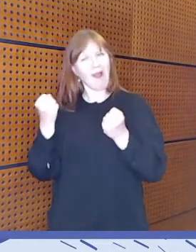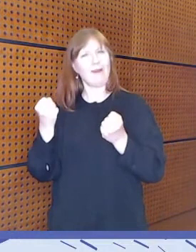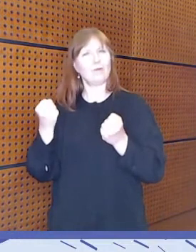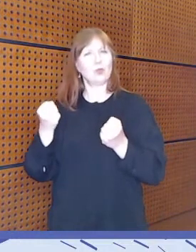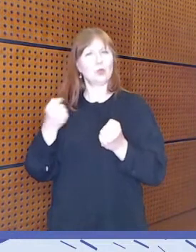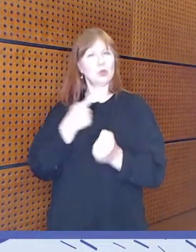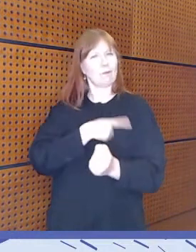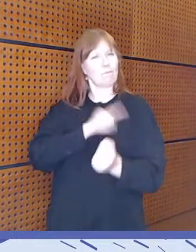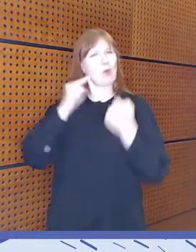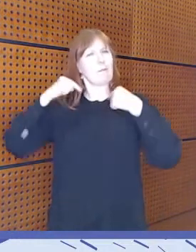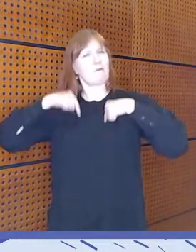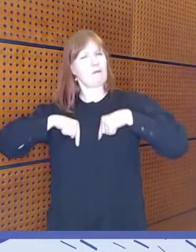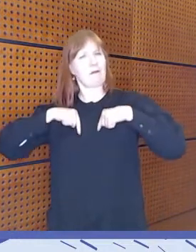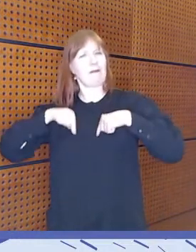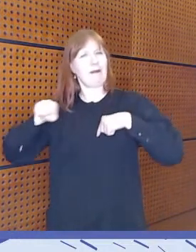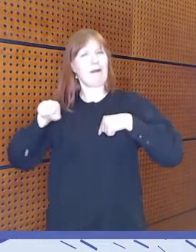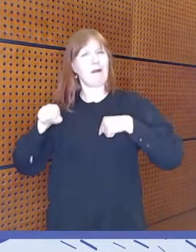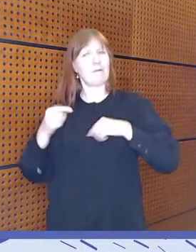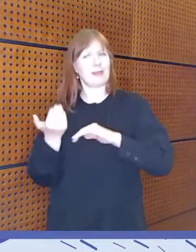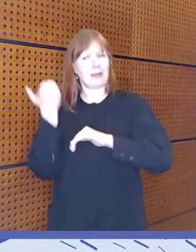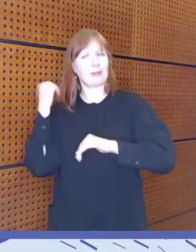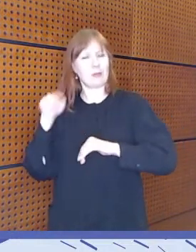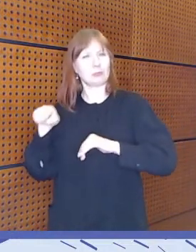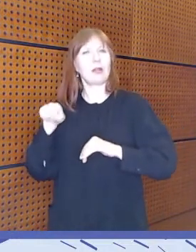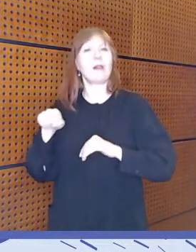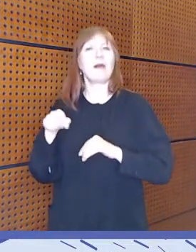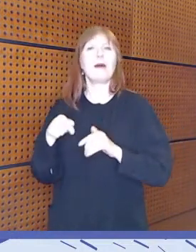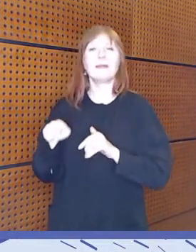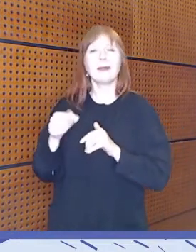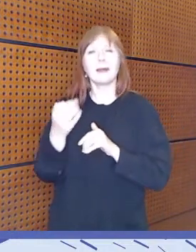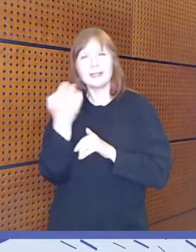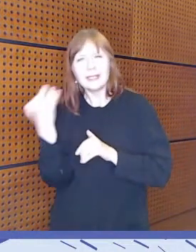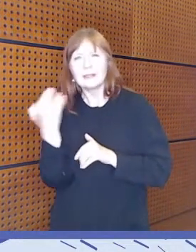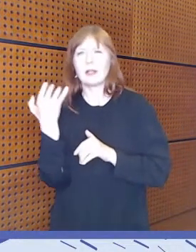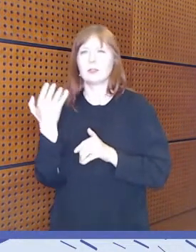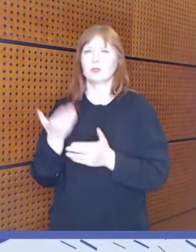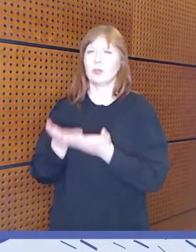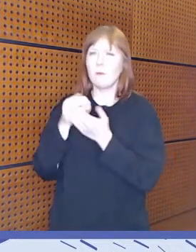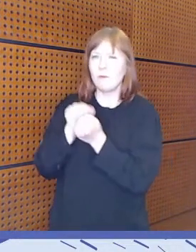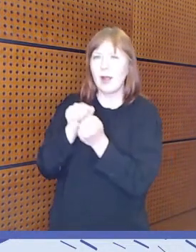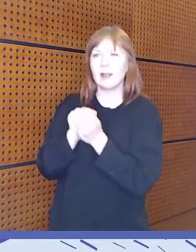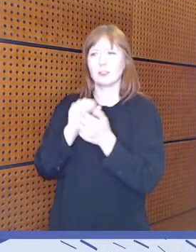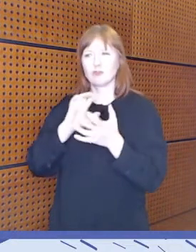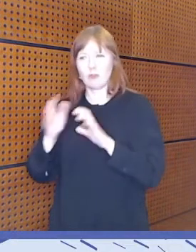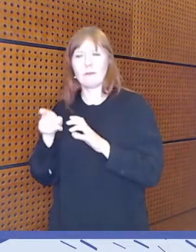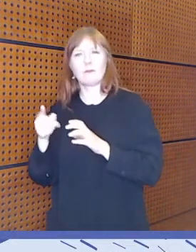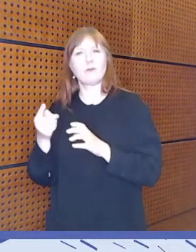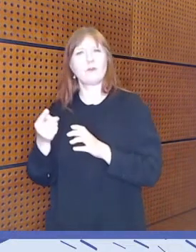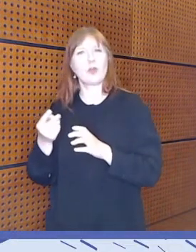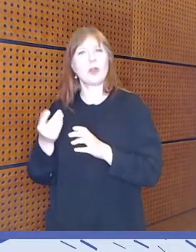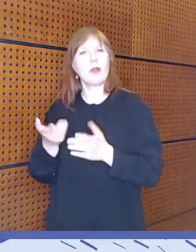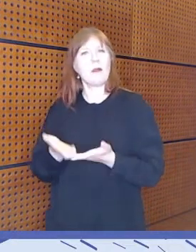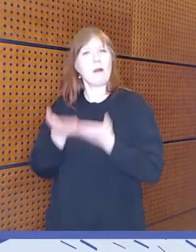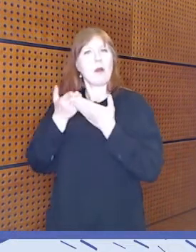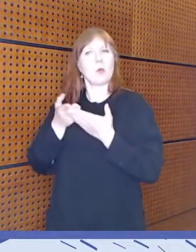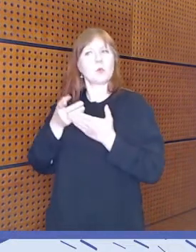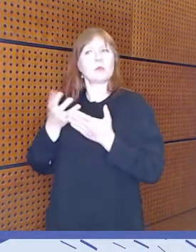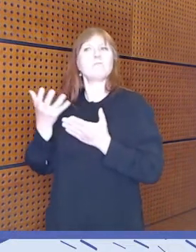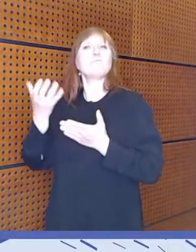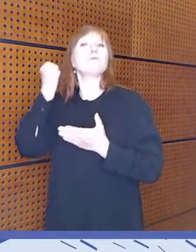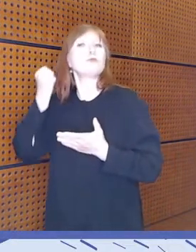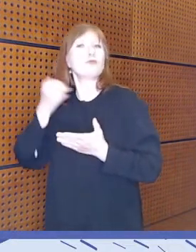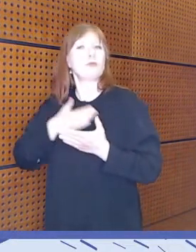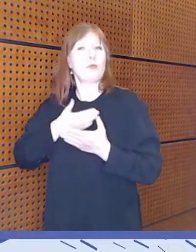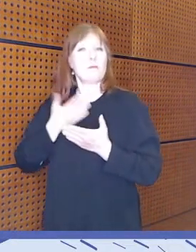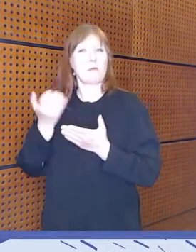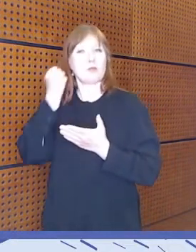siellä taustalla, ja siinä ehkä juuri digitaalisuus, erilaiset apuvälineet ja sovellukset voi auttaa pääsemään sinne omaan potentiaaliinsa, kun